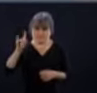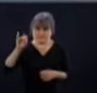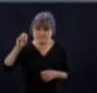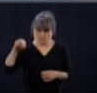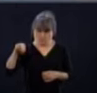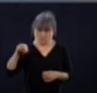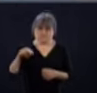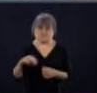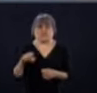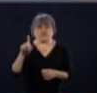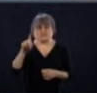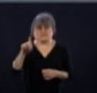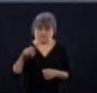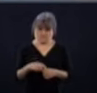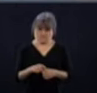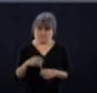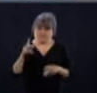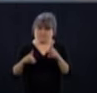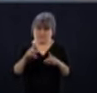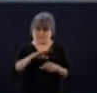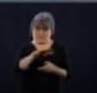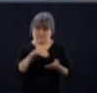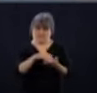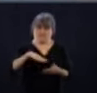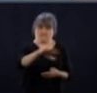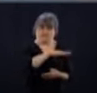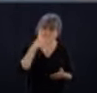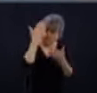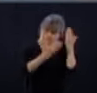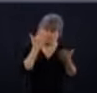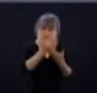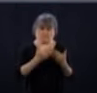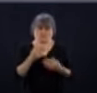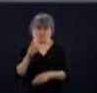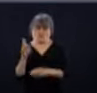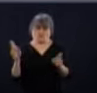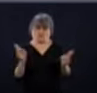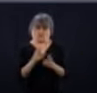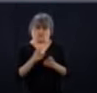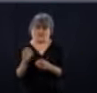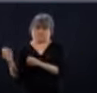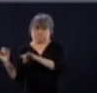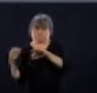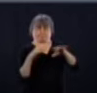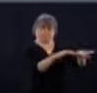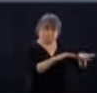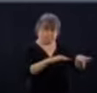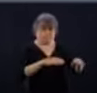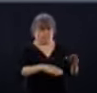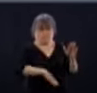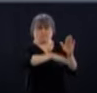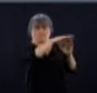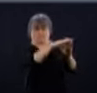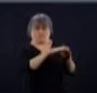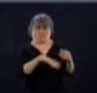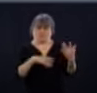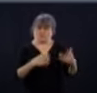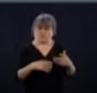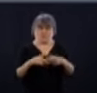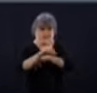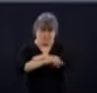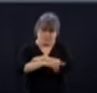inquiets que vous l'êtes. Le taux d'occupation dans les urgences montréalaises, on le voit, il est à la hausse, il une pénurie de personnel qui augmente, Montréal